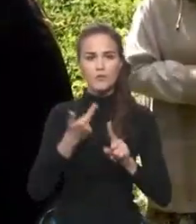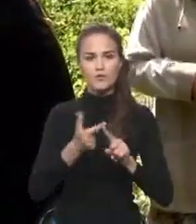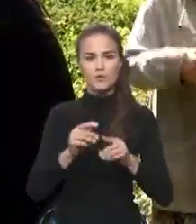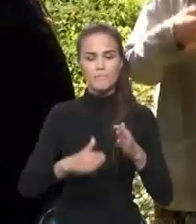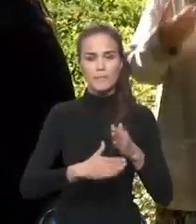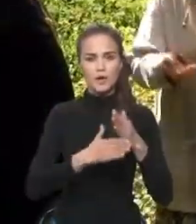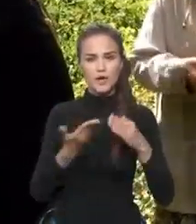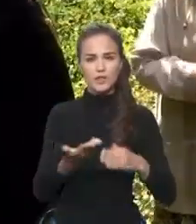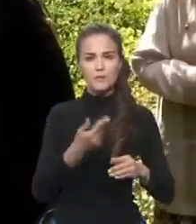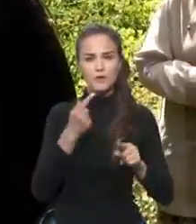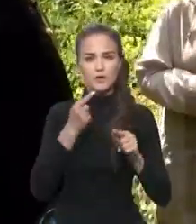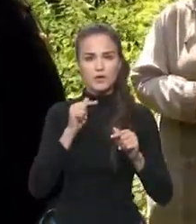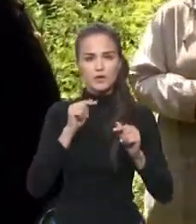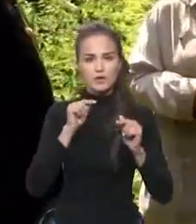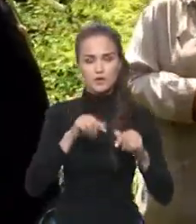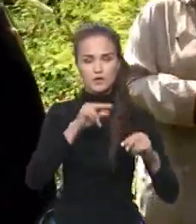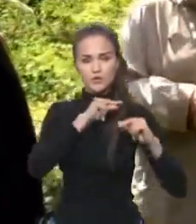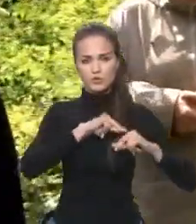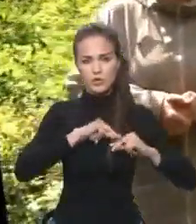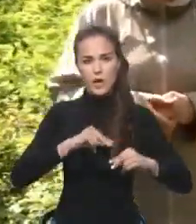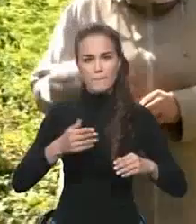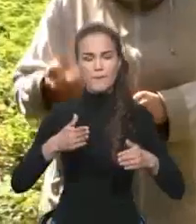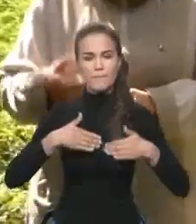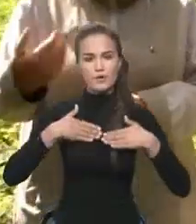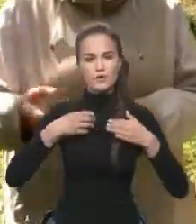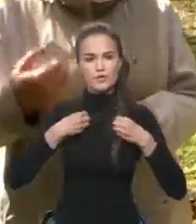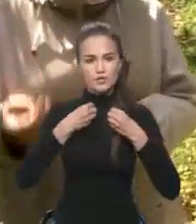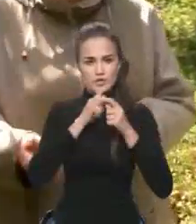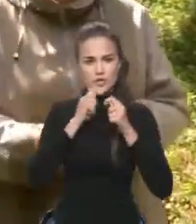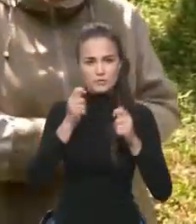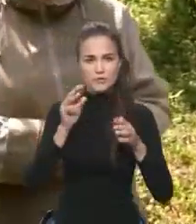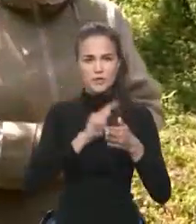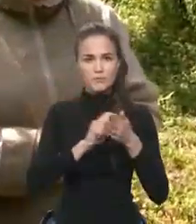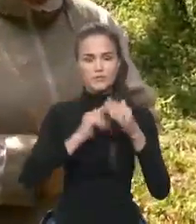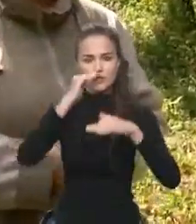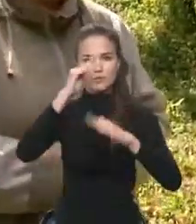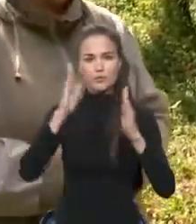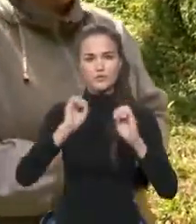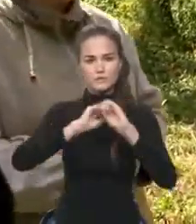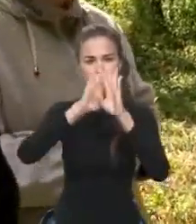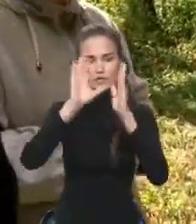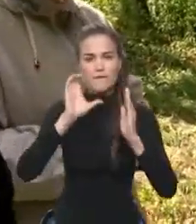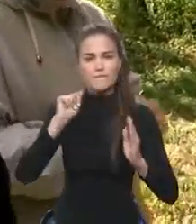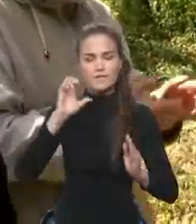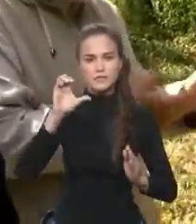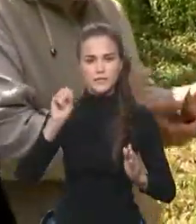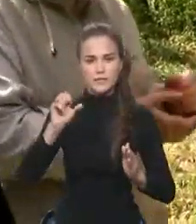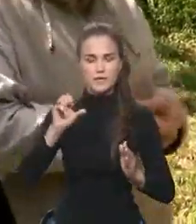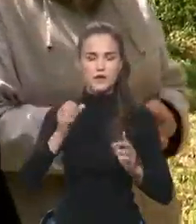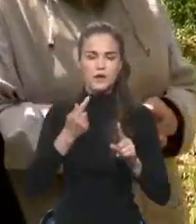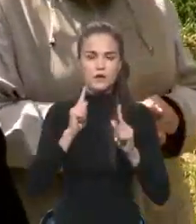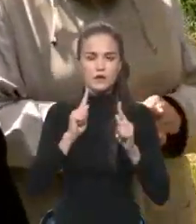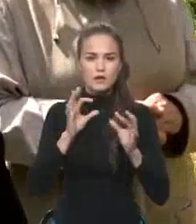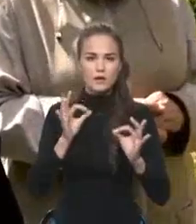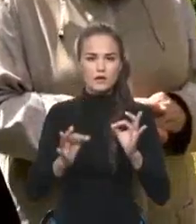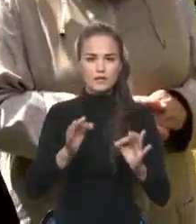трудами, и их пожертвованиями Написана икона для храма, икона святителя Василия Вот, и, конечно, она еще и